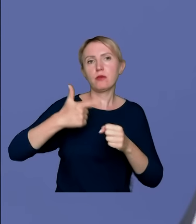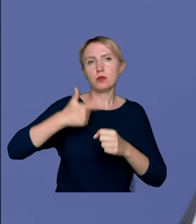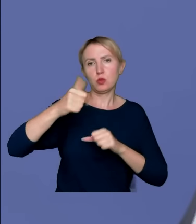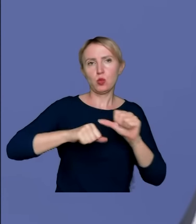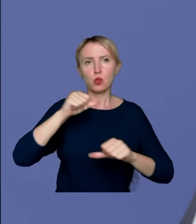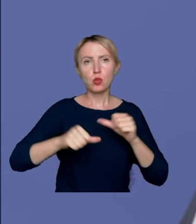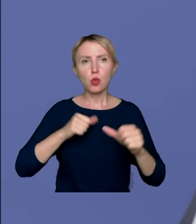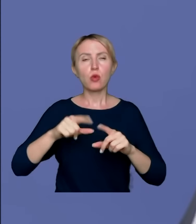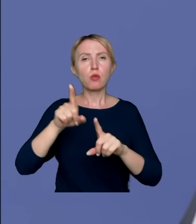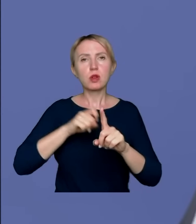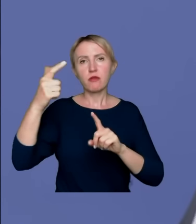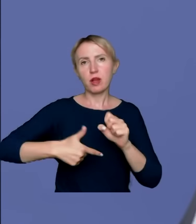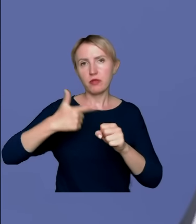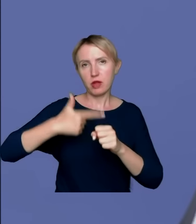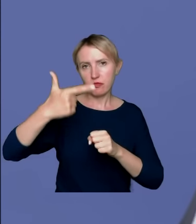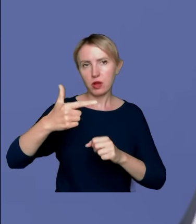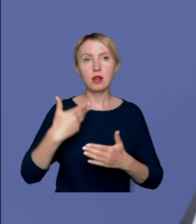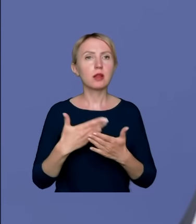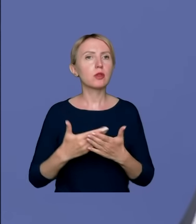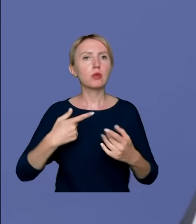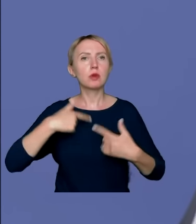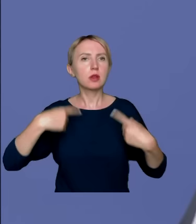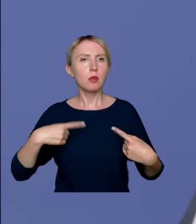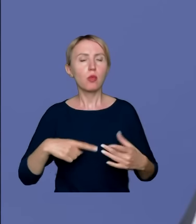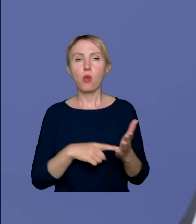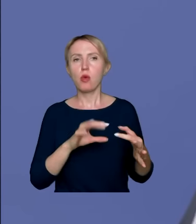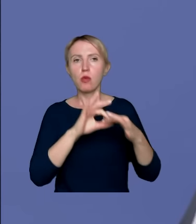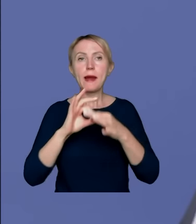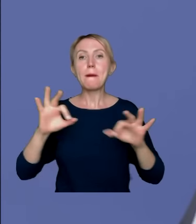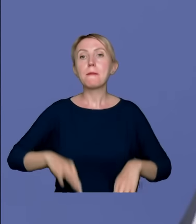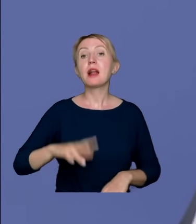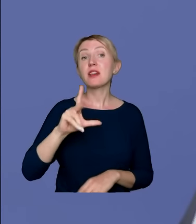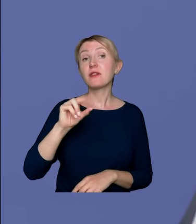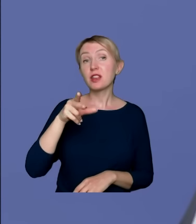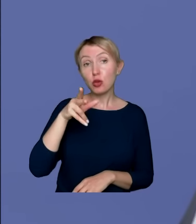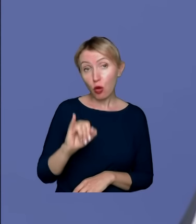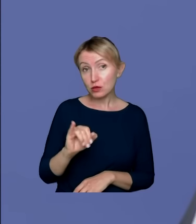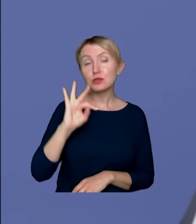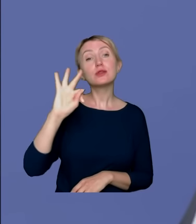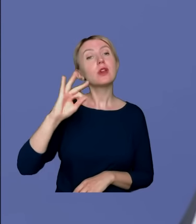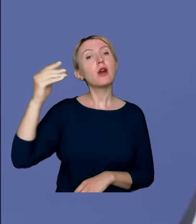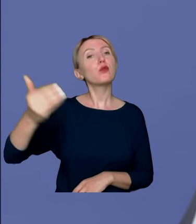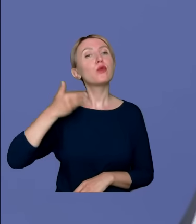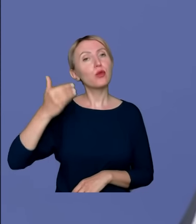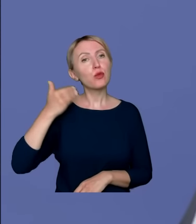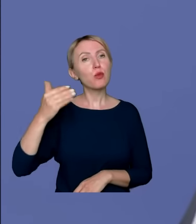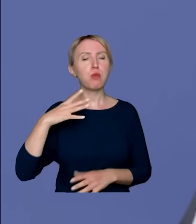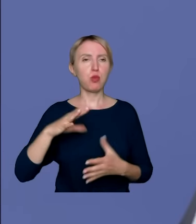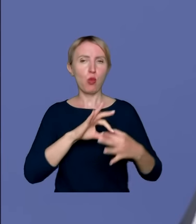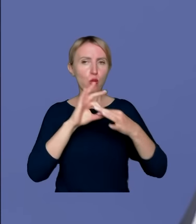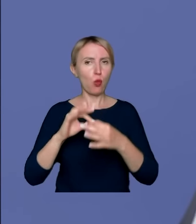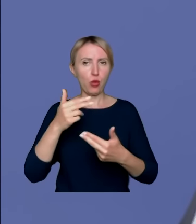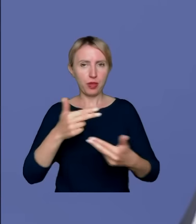października 2022. W związku z tym nie mieliśmy nic do czynienia z tym, ale pan Kwiatkowski oczywiście w ramach swojej wypowiedzi do tego nawiązał.